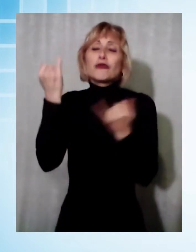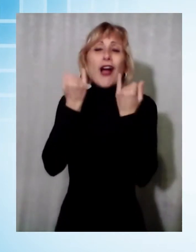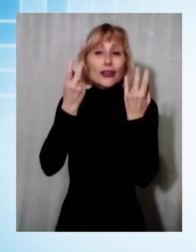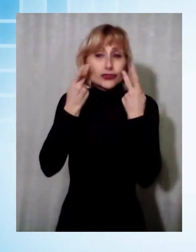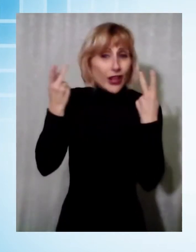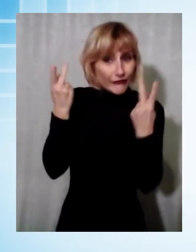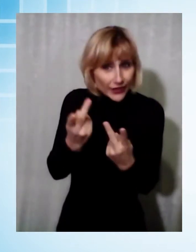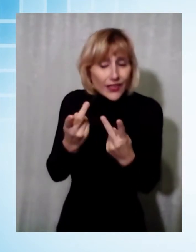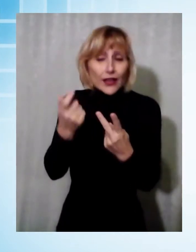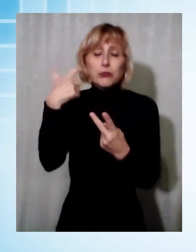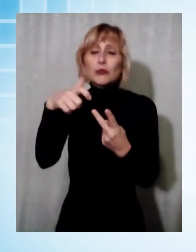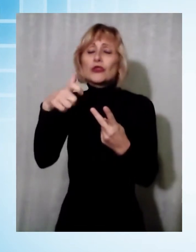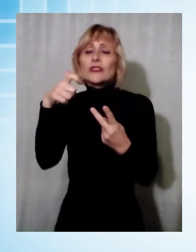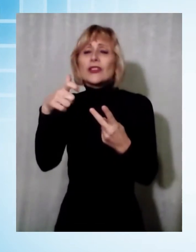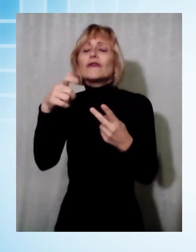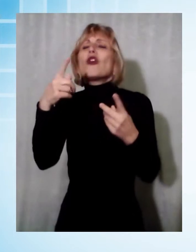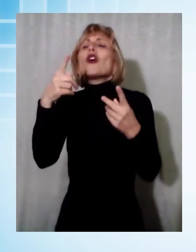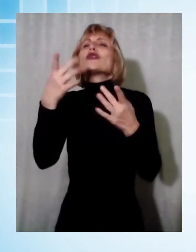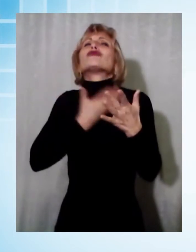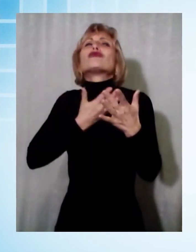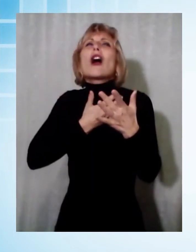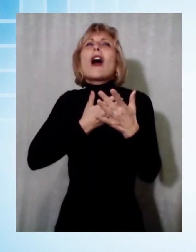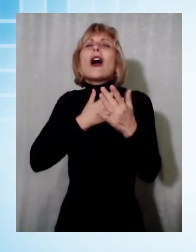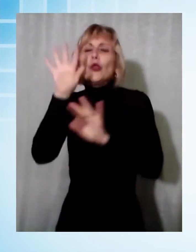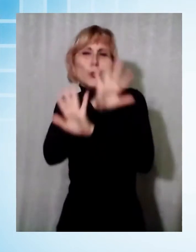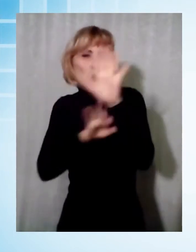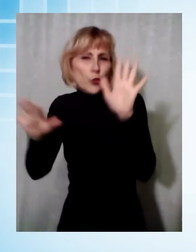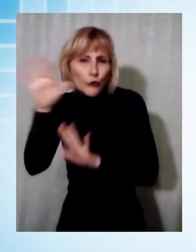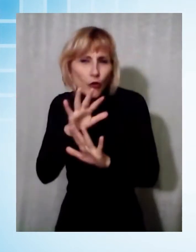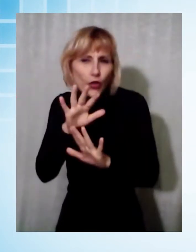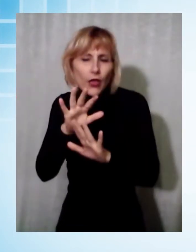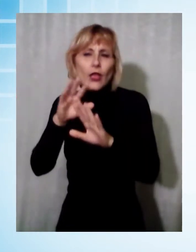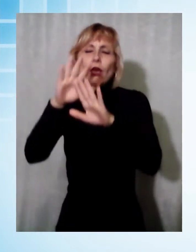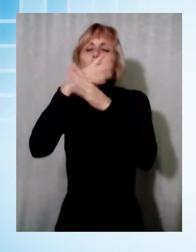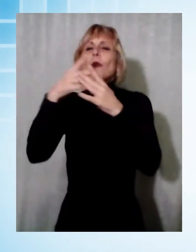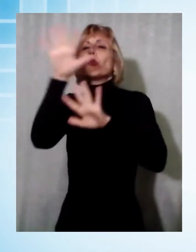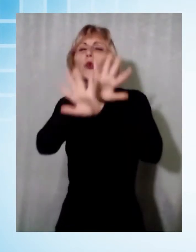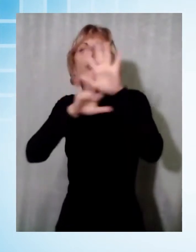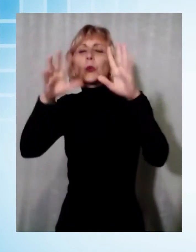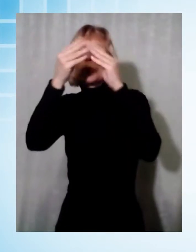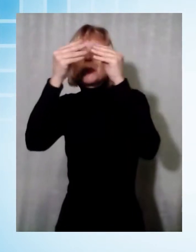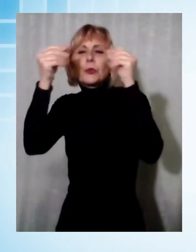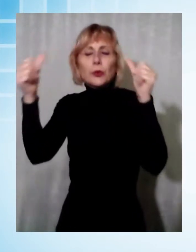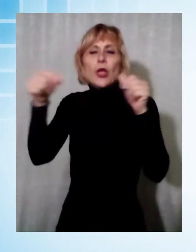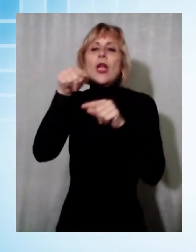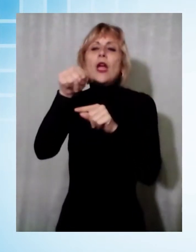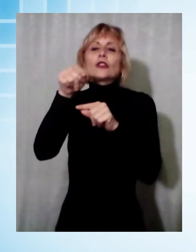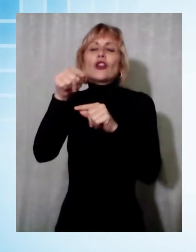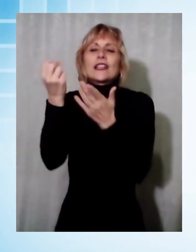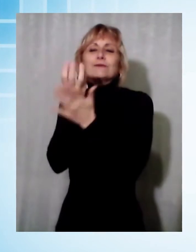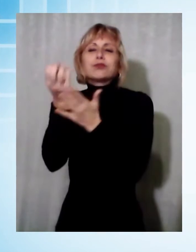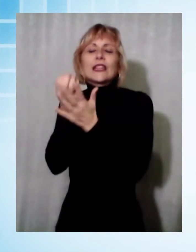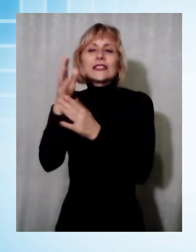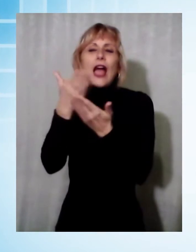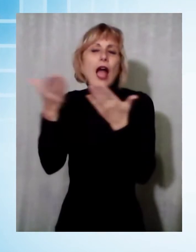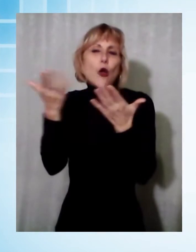volte è capitato di avere l'orizzonte libero dalle nuvole, e in pochi minuti eccole, a privarci di uno degli spettacoli naturali più unici che rari.